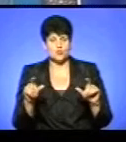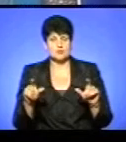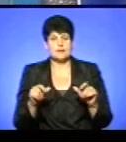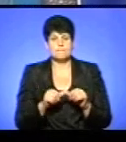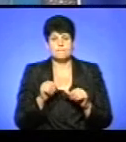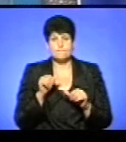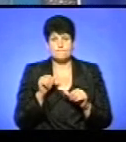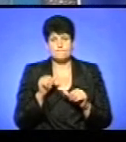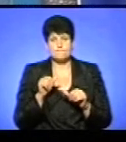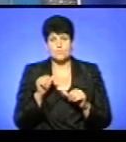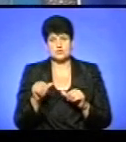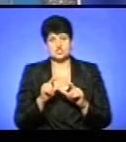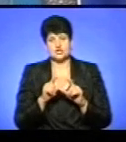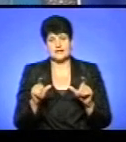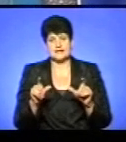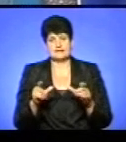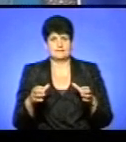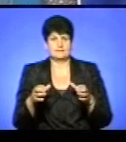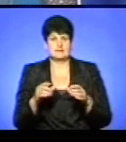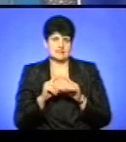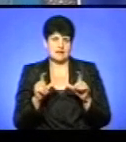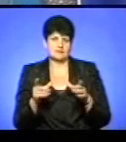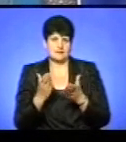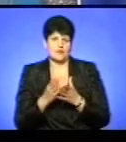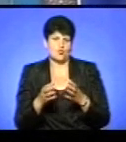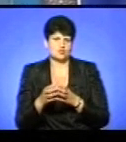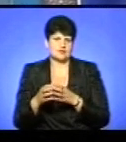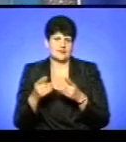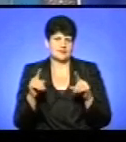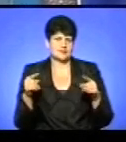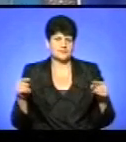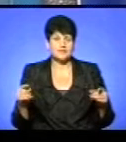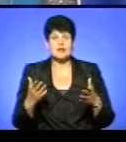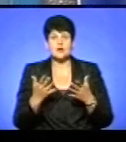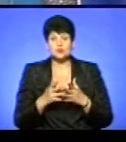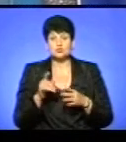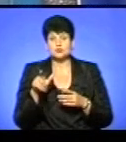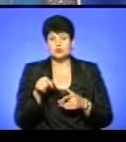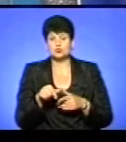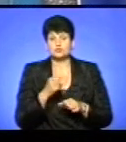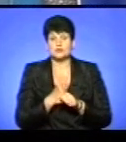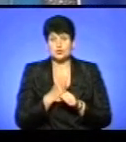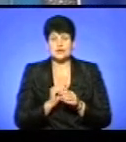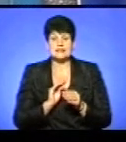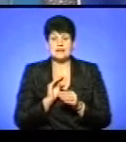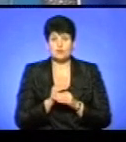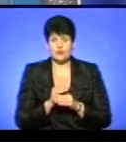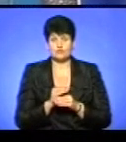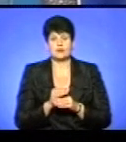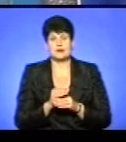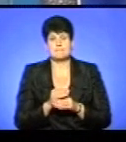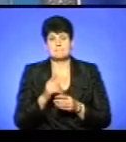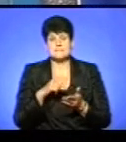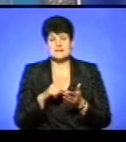позашкільні заклади, де відвідують гуртки і так далі. І якщо людина тут працює і наповнює міський бюджет, сплачує